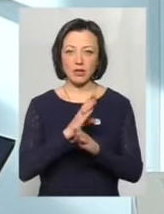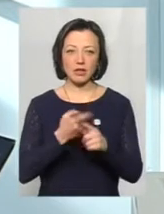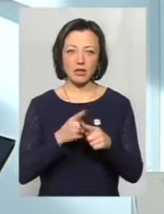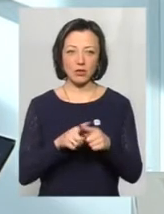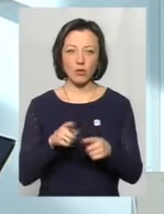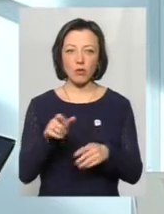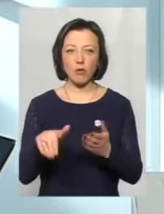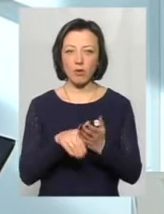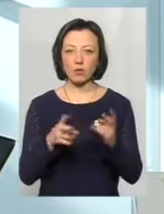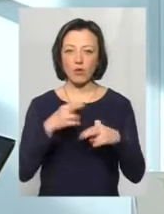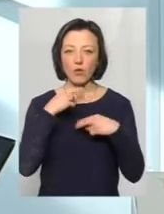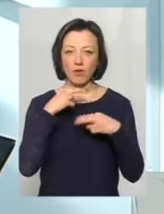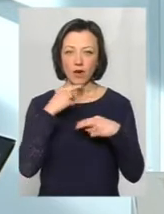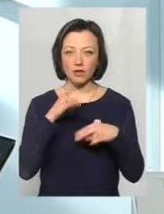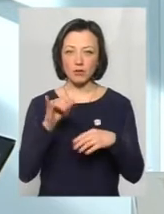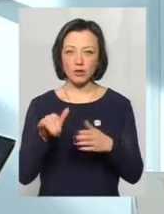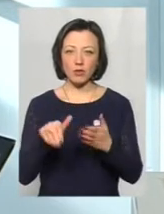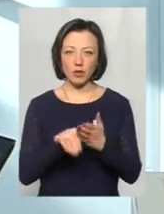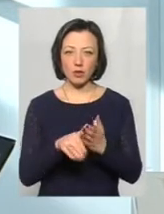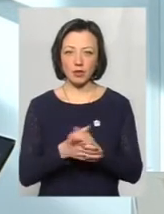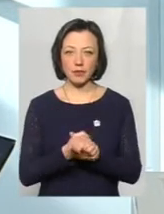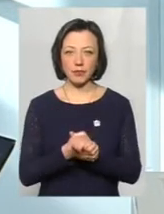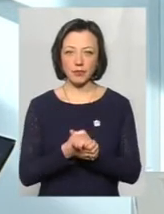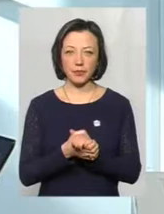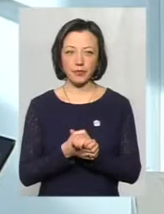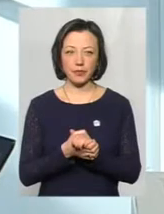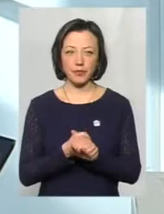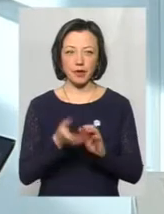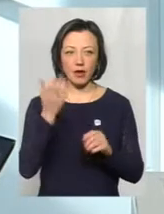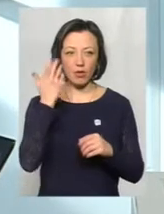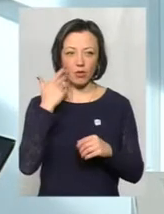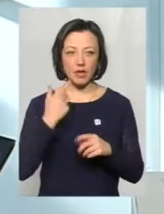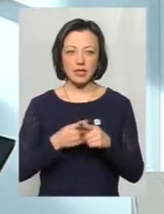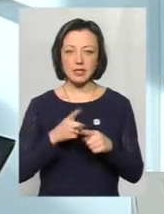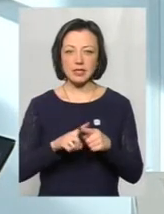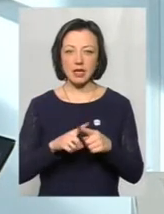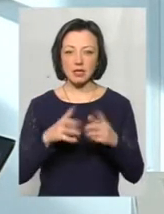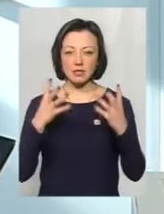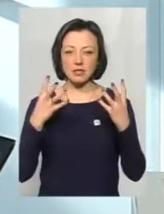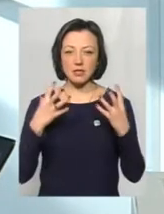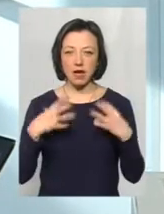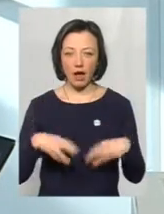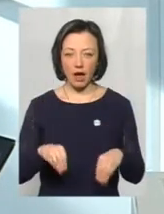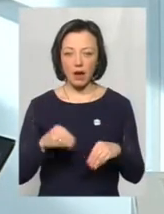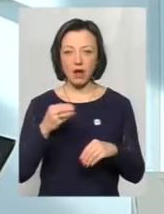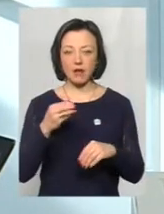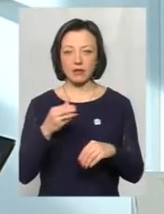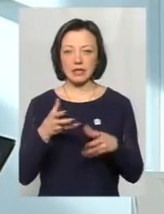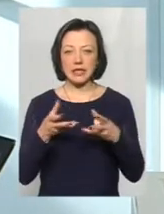бути уважним і допомогти. Коли це загальне дія, при